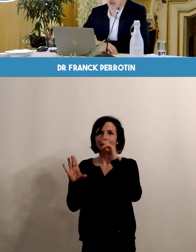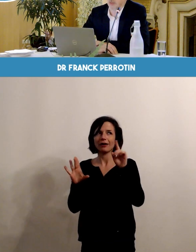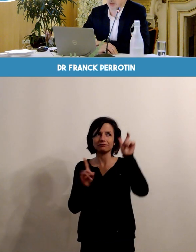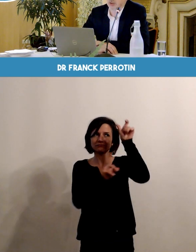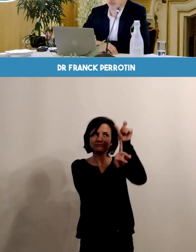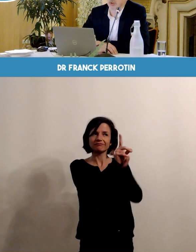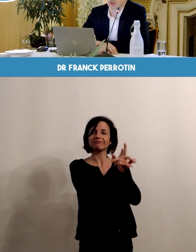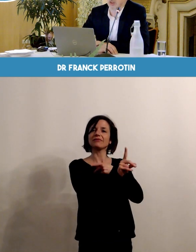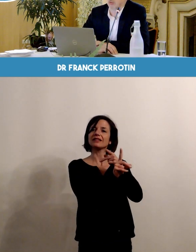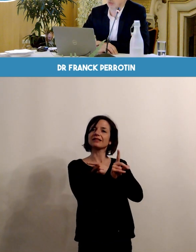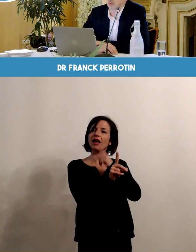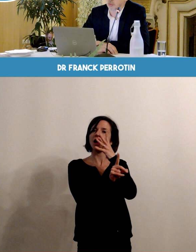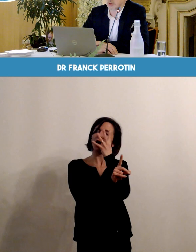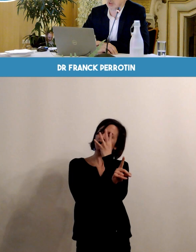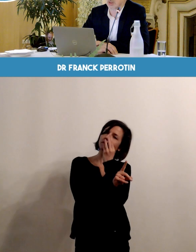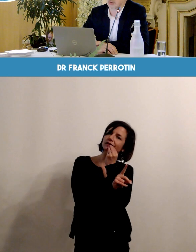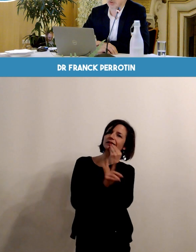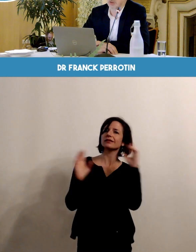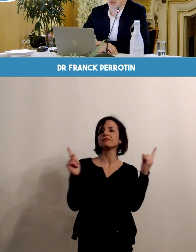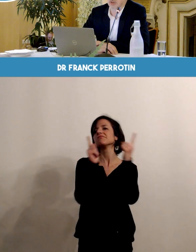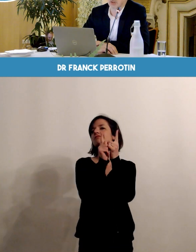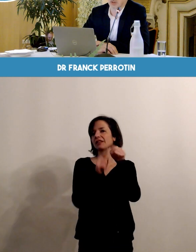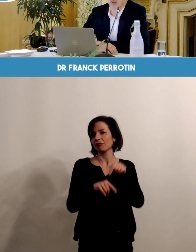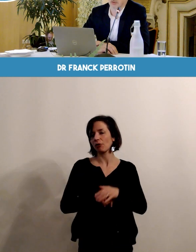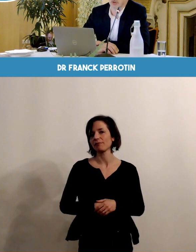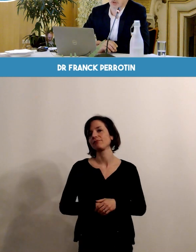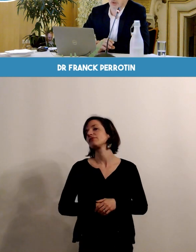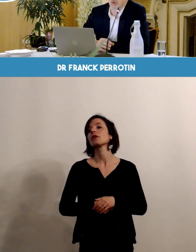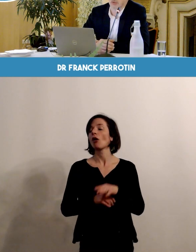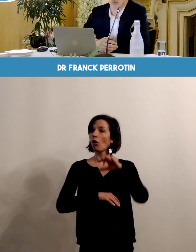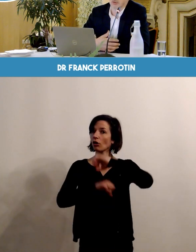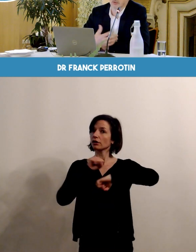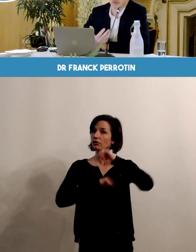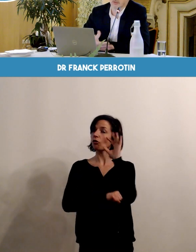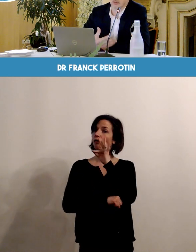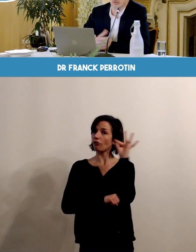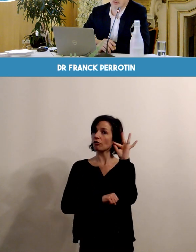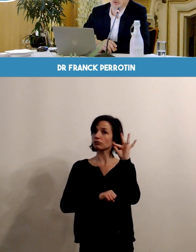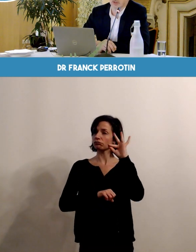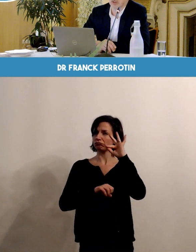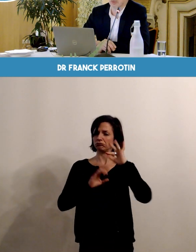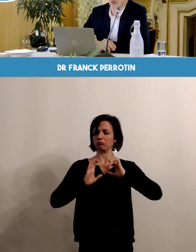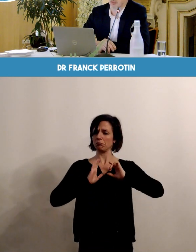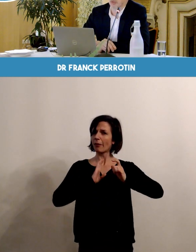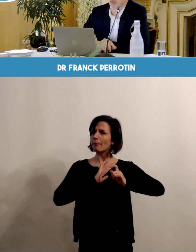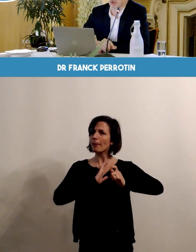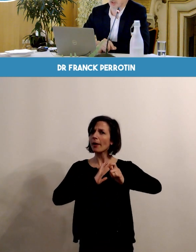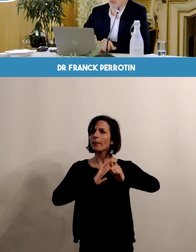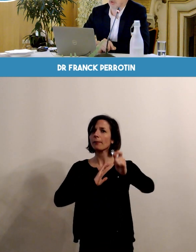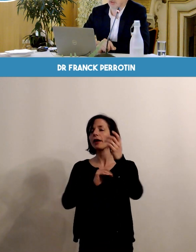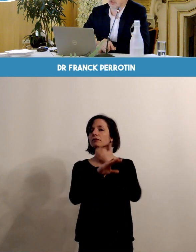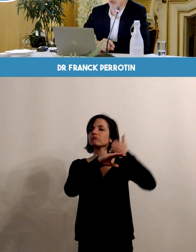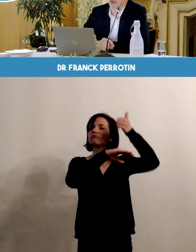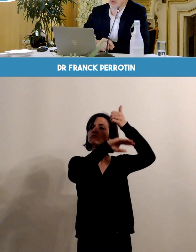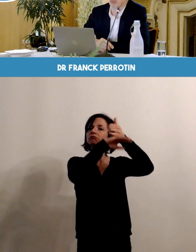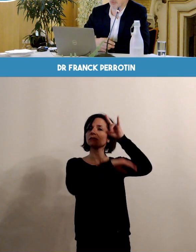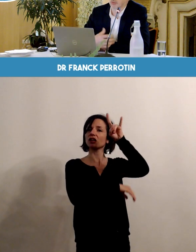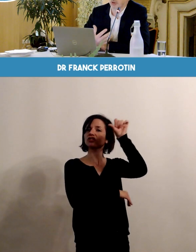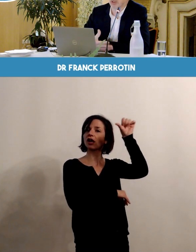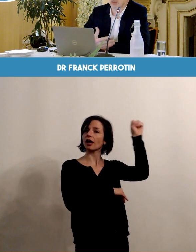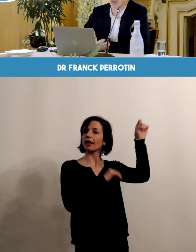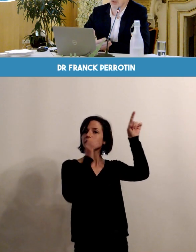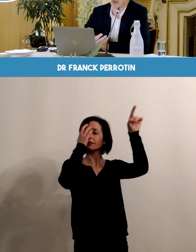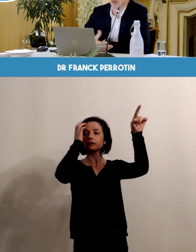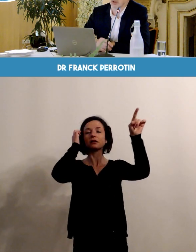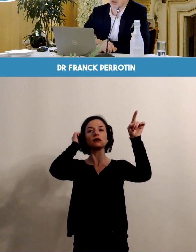et en particulier, la Haute Autorité de Santé qui est l'organisme un peu régulateur des